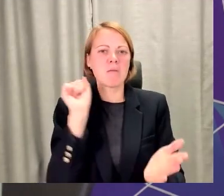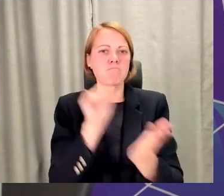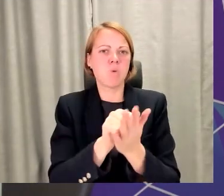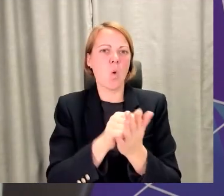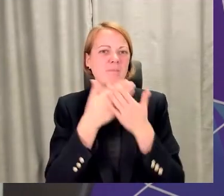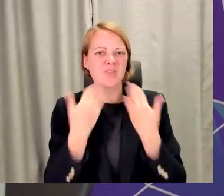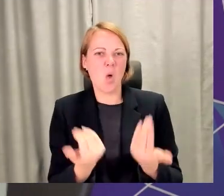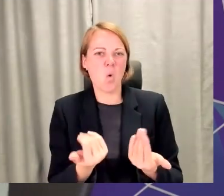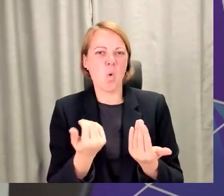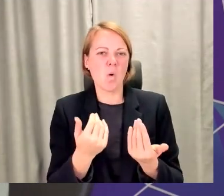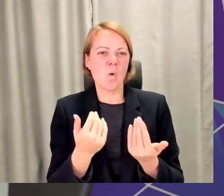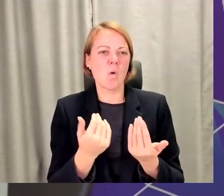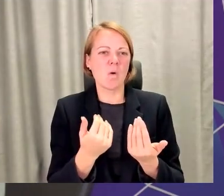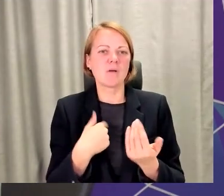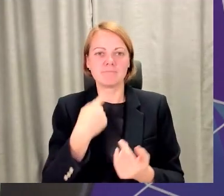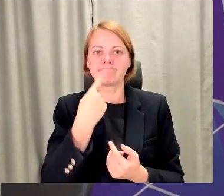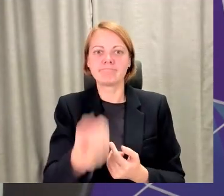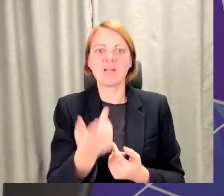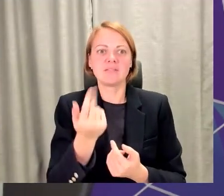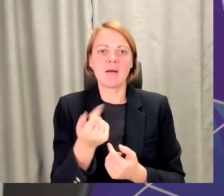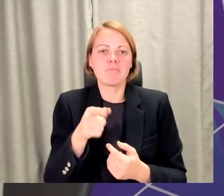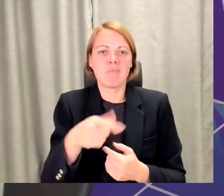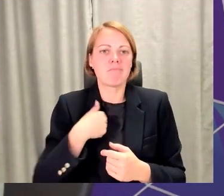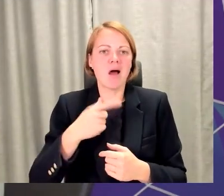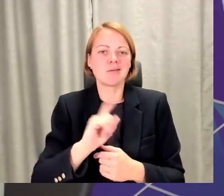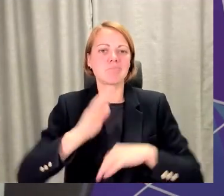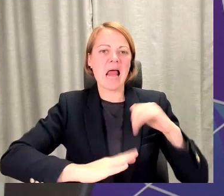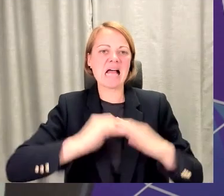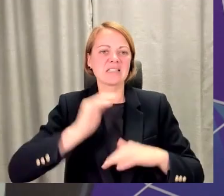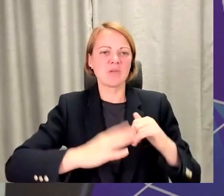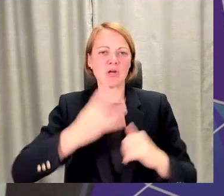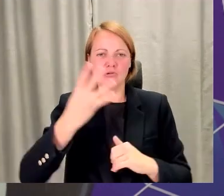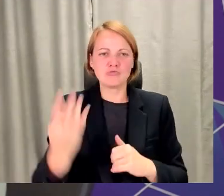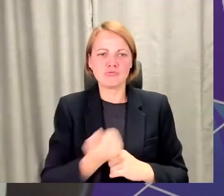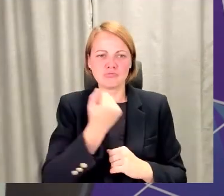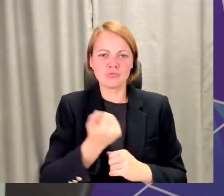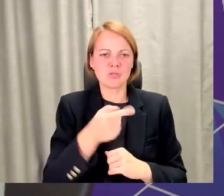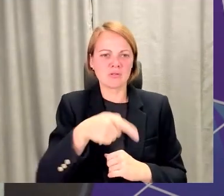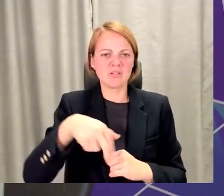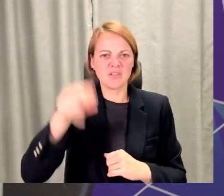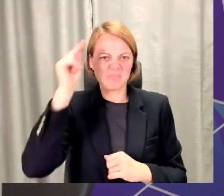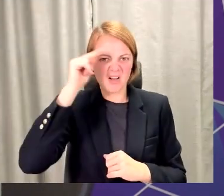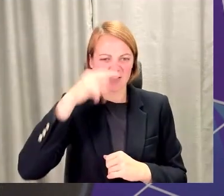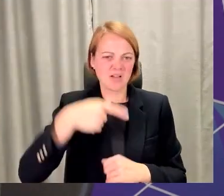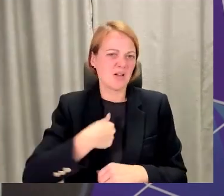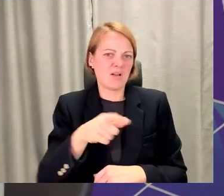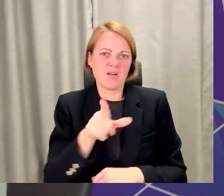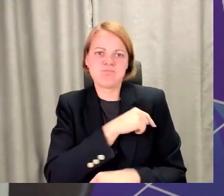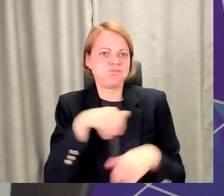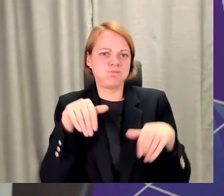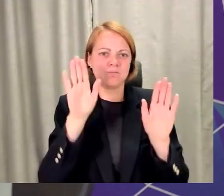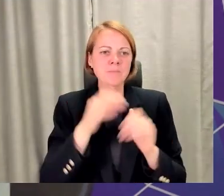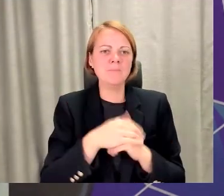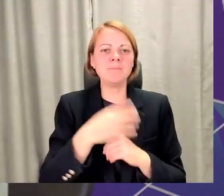aiziet pateikt, jā, ka man tās prasmes piemīt, un četrus gadus tagad iet mācīties, man vairs nav spēka, man jau 40, un es tur esmu